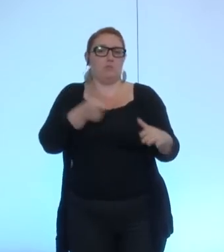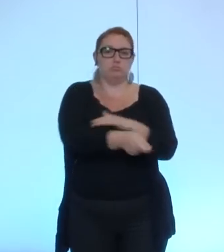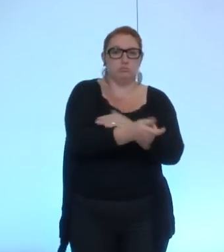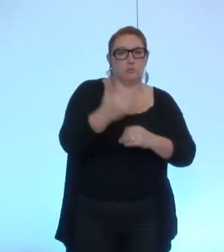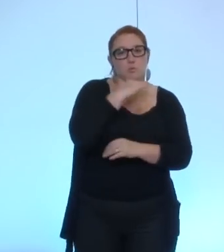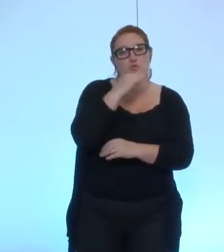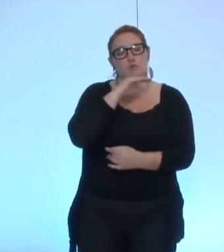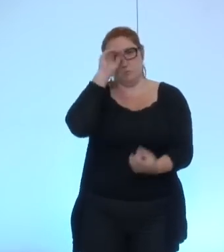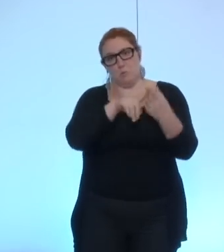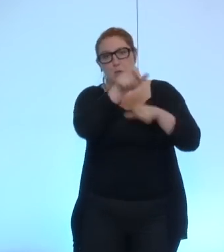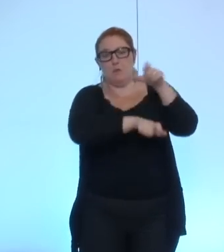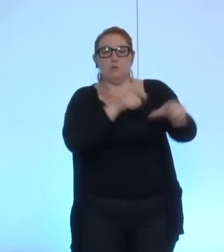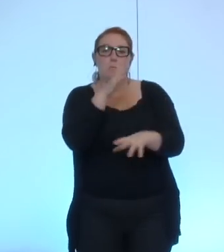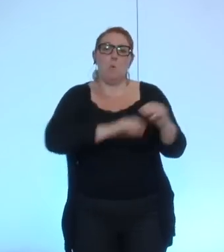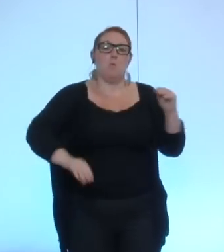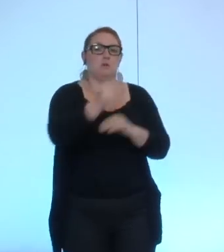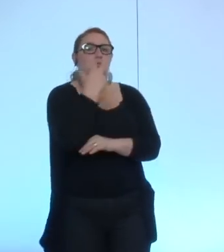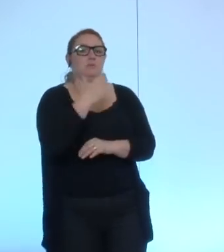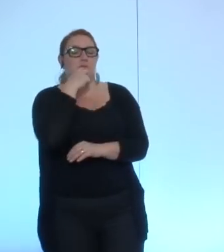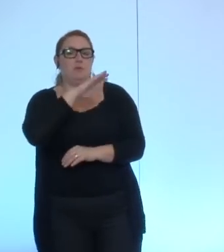bande de Gaza est donc adoptée je vous remercie